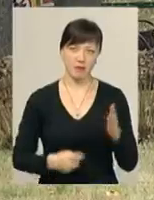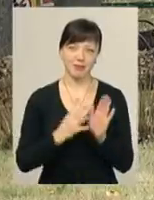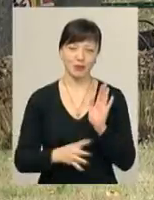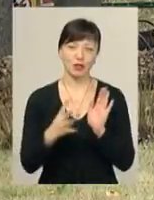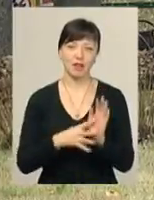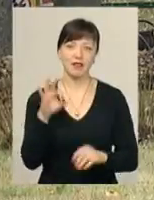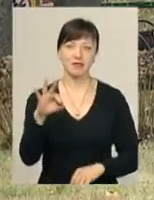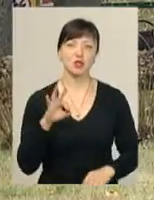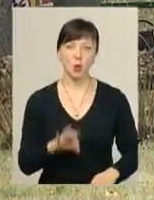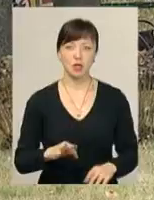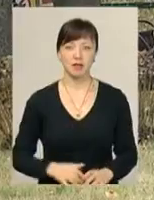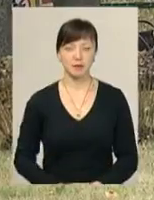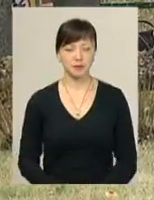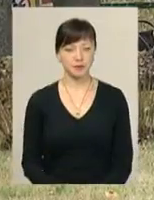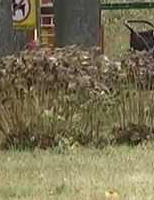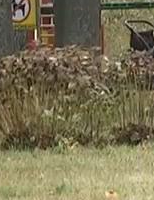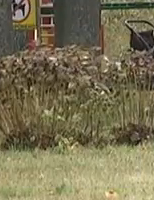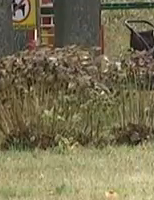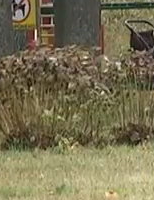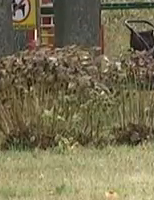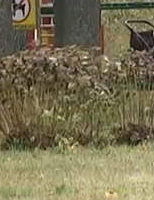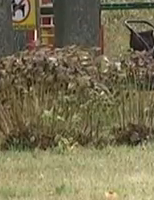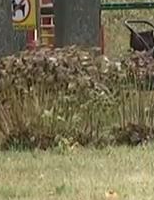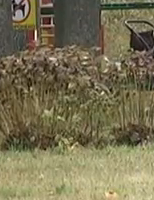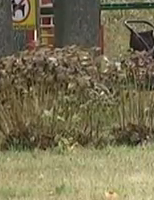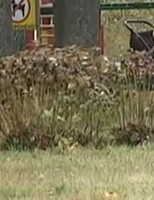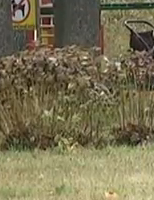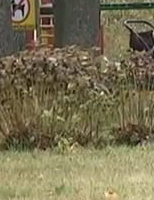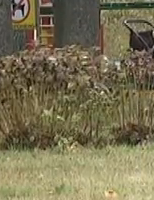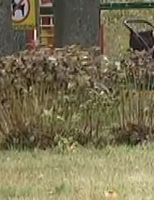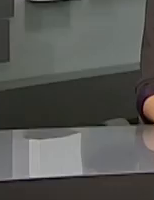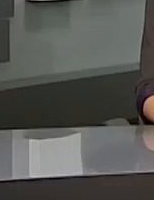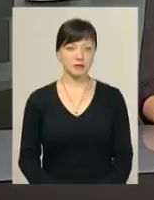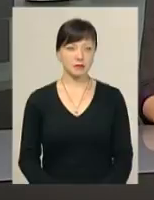99%. Вікторія Паламар, Володимир Паламар для інформаційного випуску.